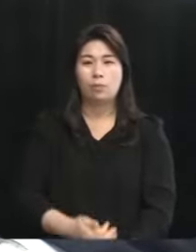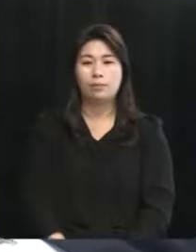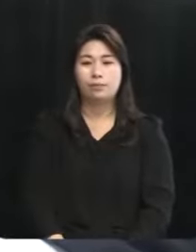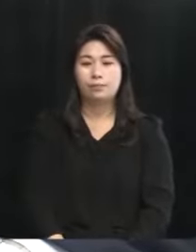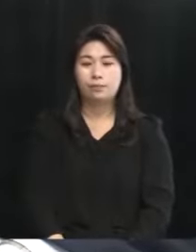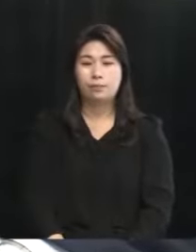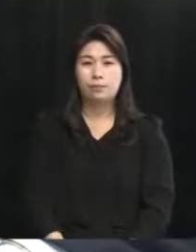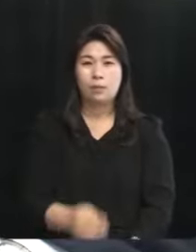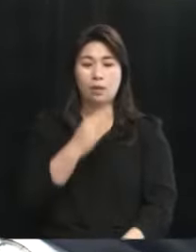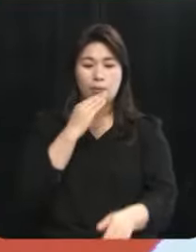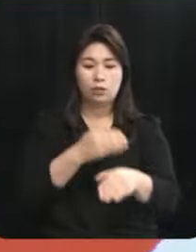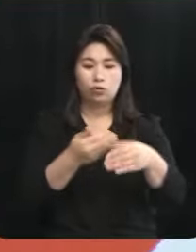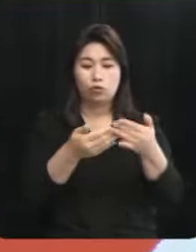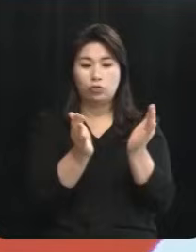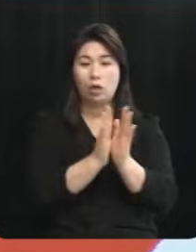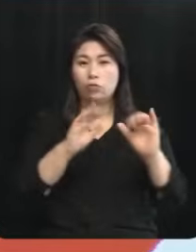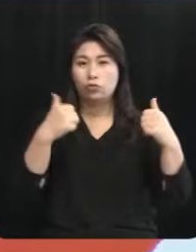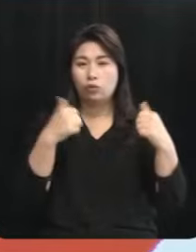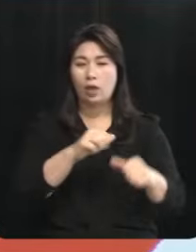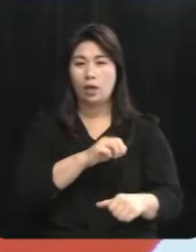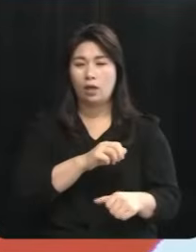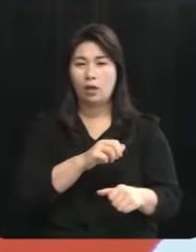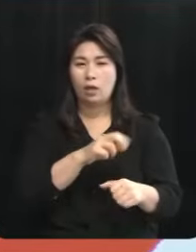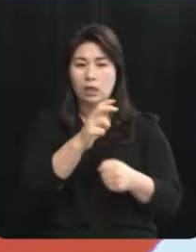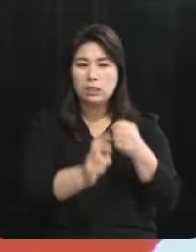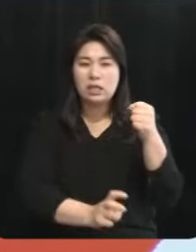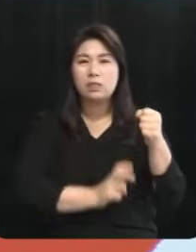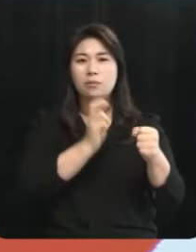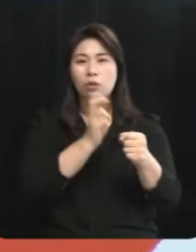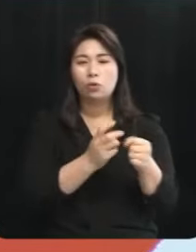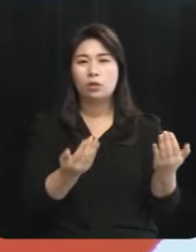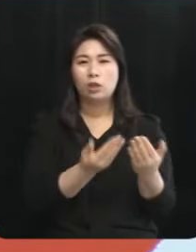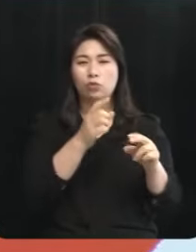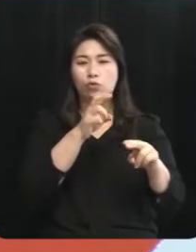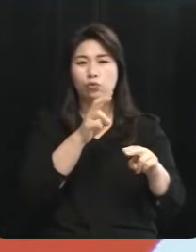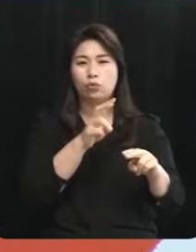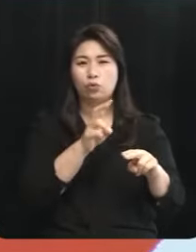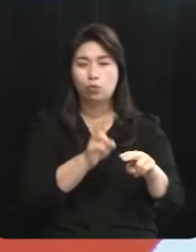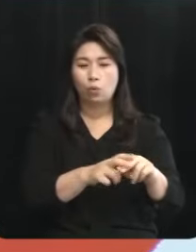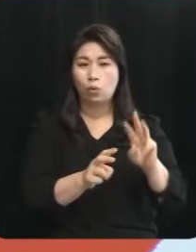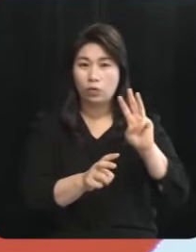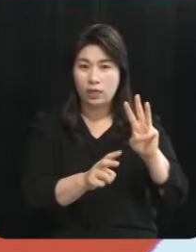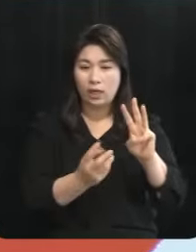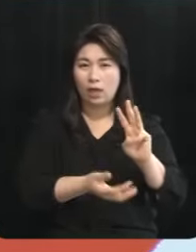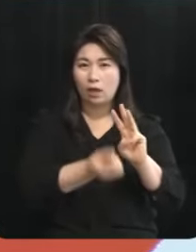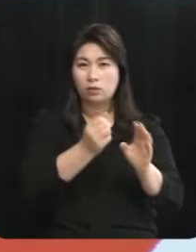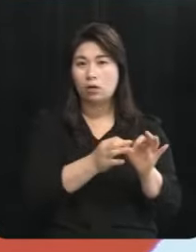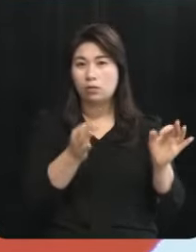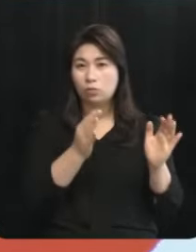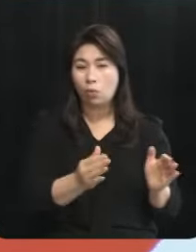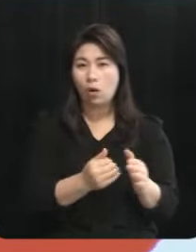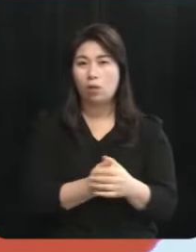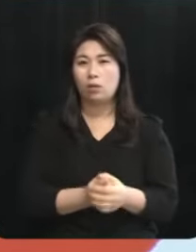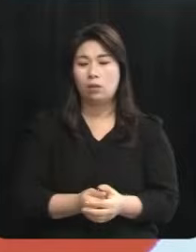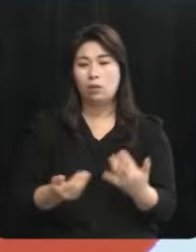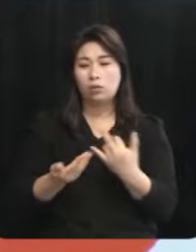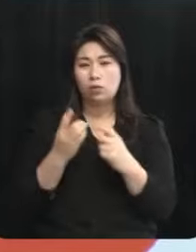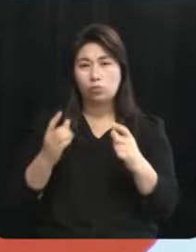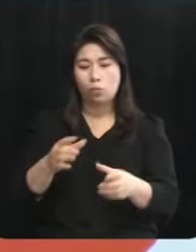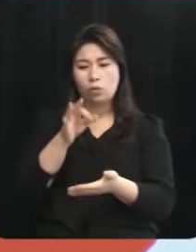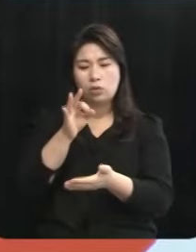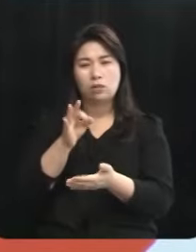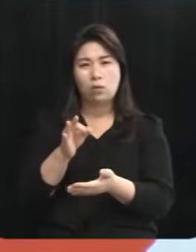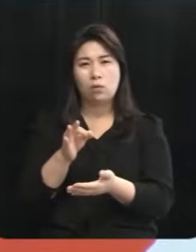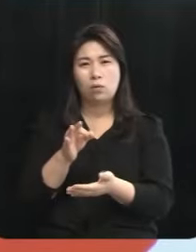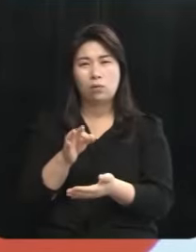민주당 국회의원이 20여 년 동안 제주의 국회의원 3석을 차지하는 동안 제주의 재정 자립도가